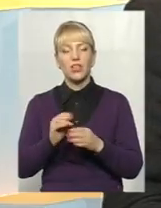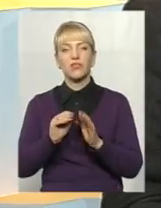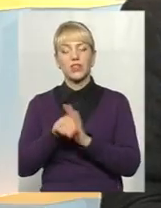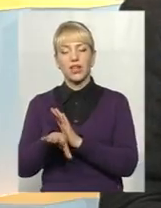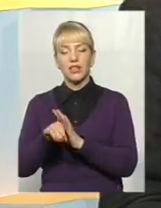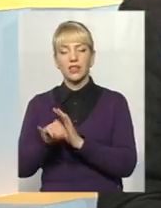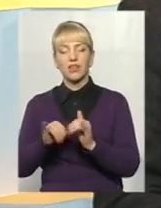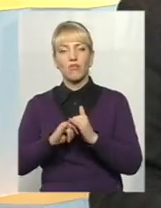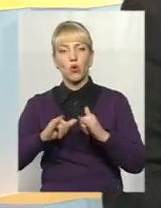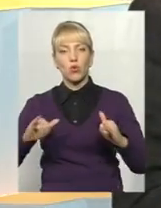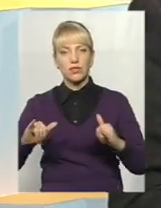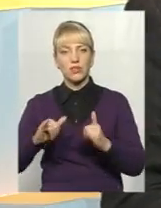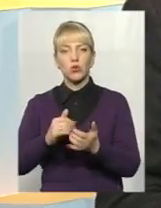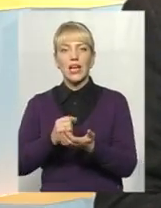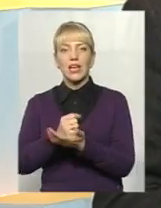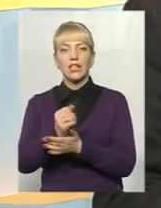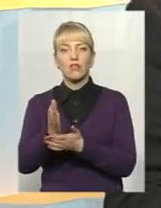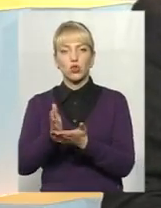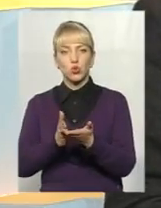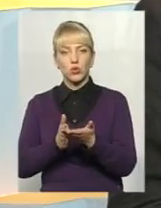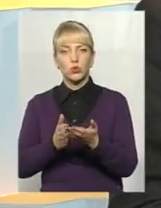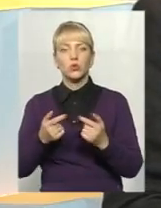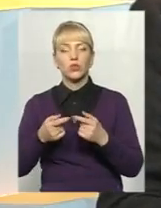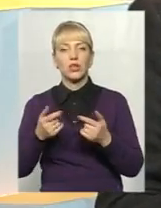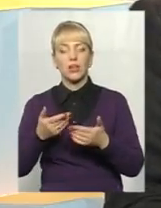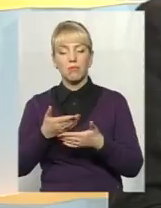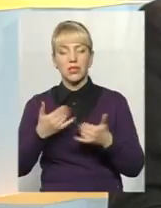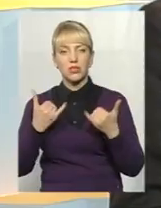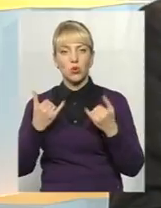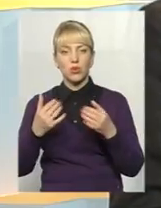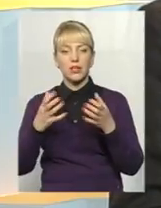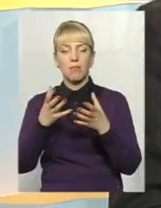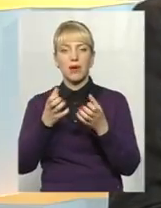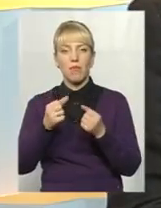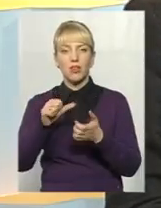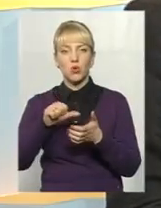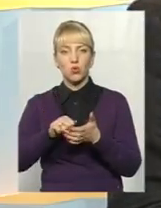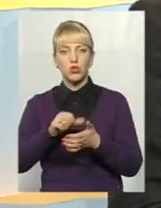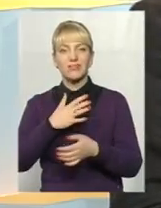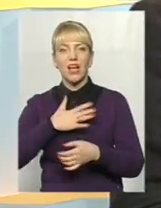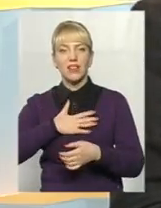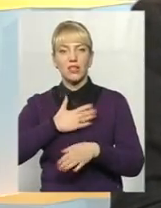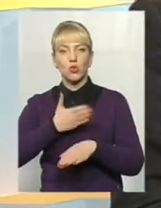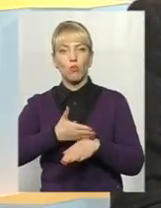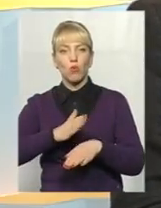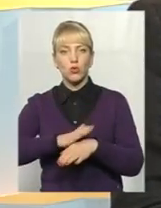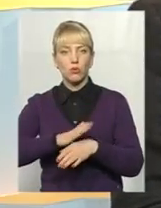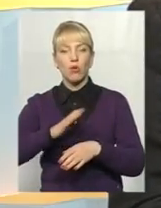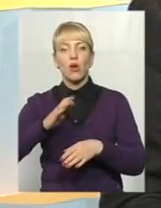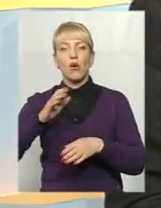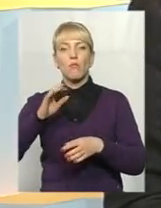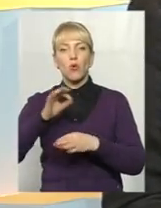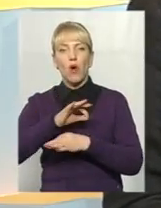сьогодні, от в минулому році ми приймали участь в канадсько-польському проєкті по розвитку громад. І